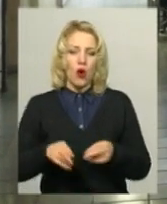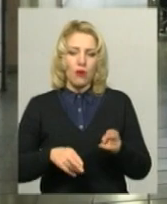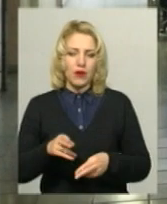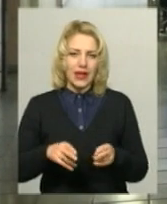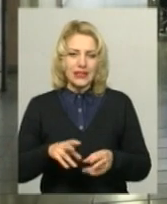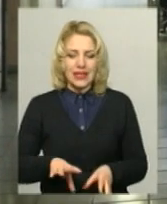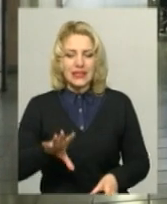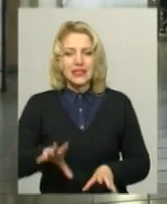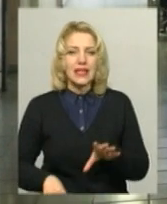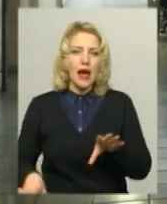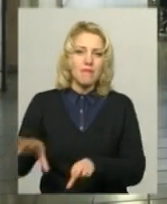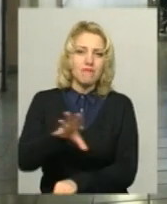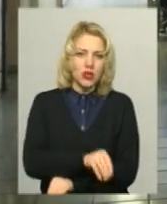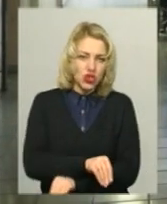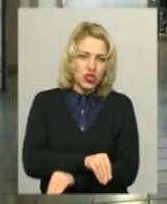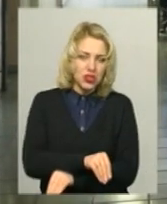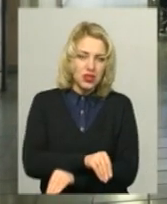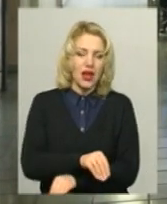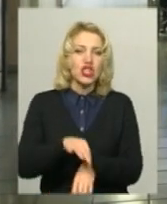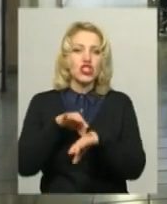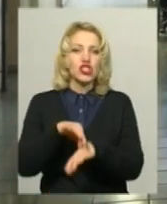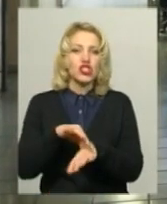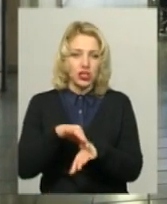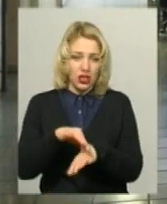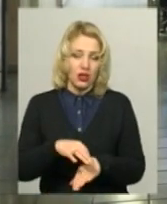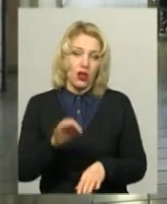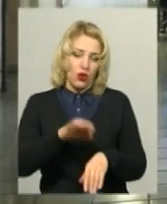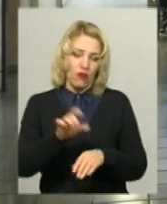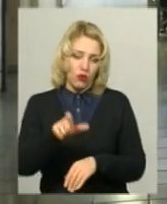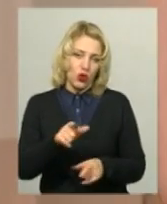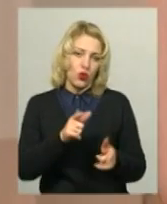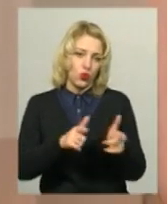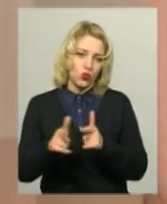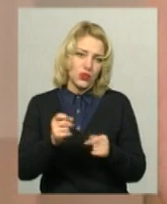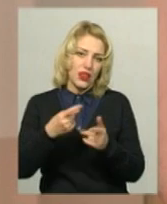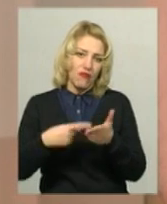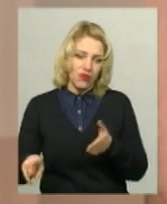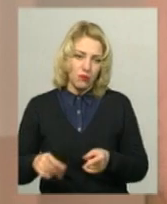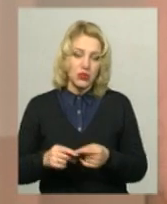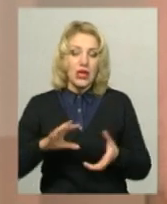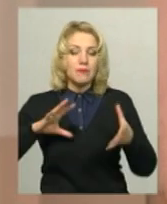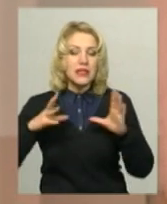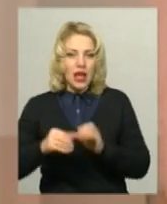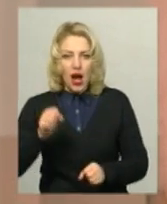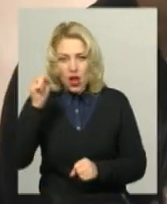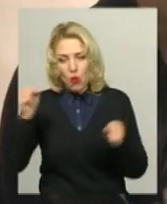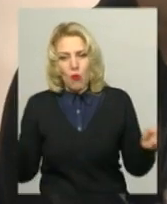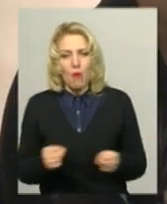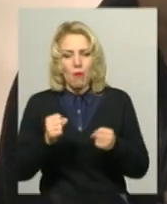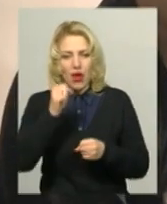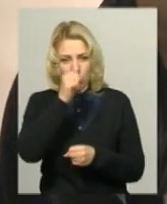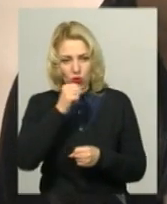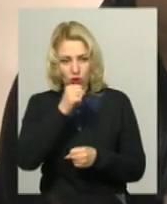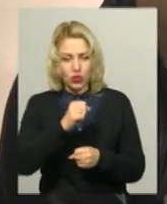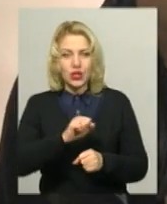тобто заміщення, пересадки шкіри. Хворий готується на виписку. При загальному переохолодженні не розтирати травмованого